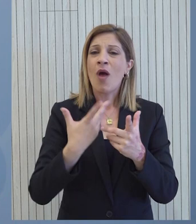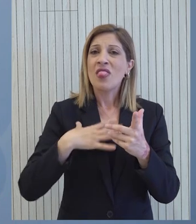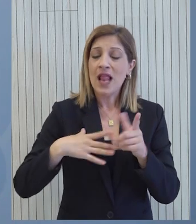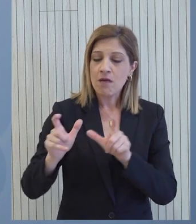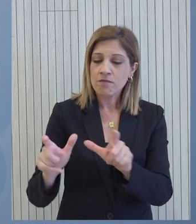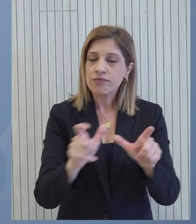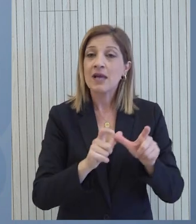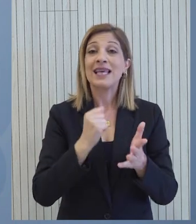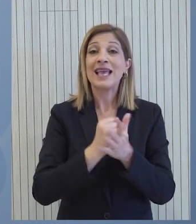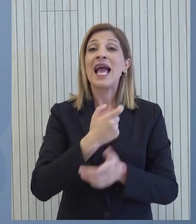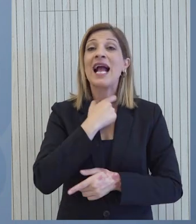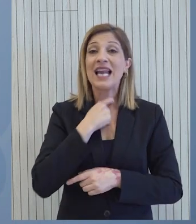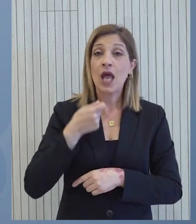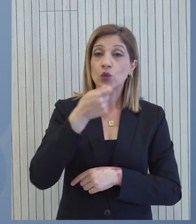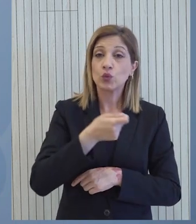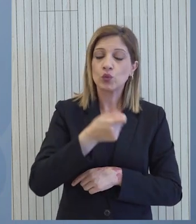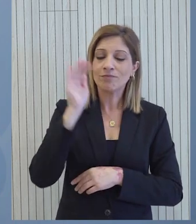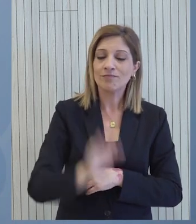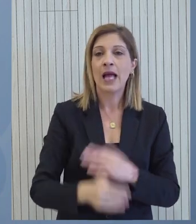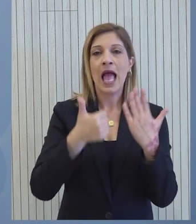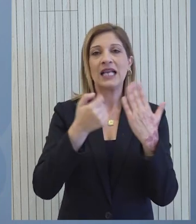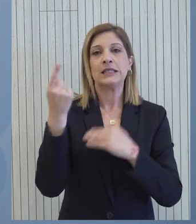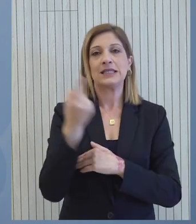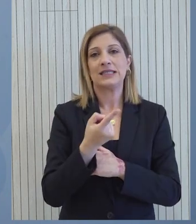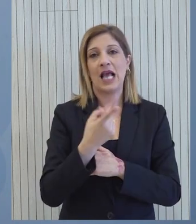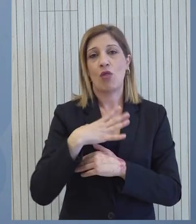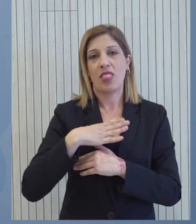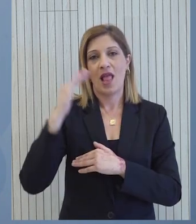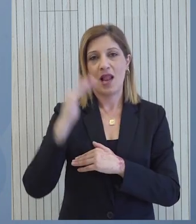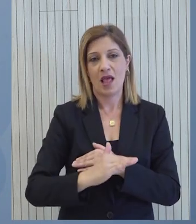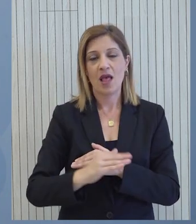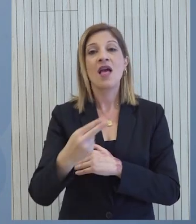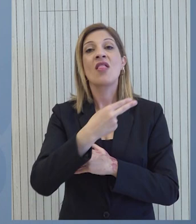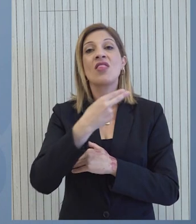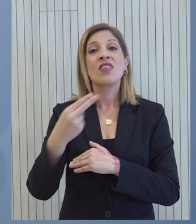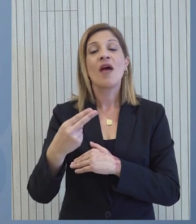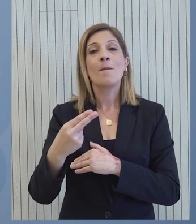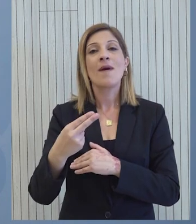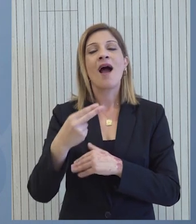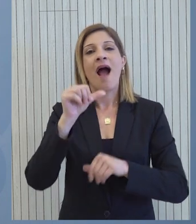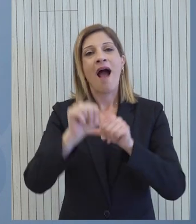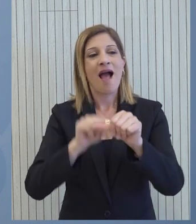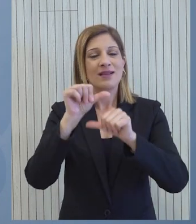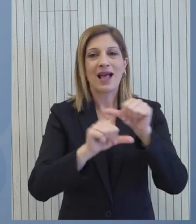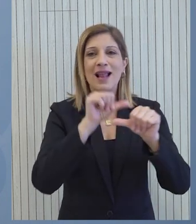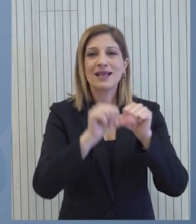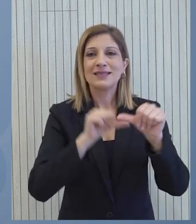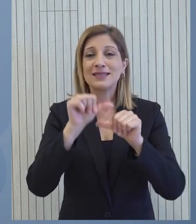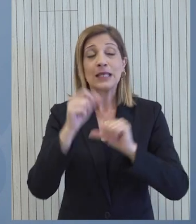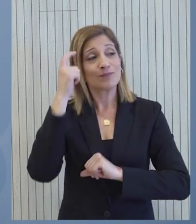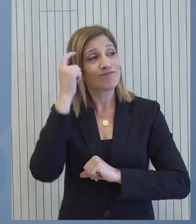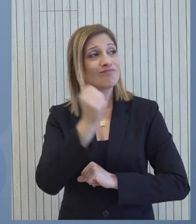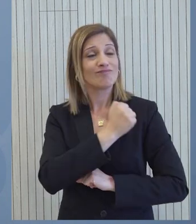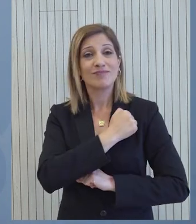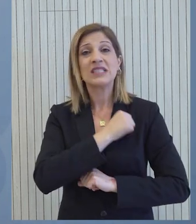έως όταν το δημόσιο χρέος πέσει κάτω από το 60% του ΑΕΠ. Όσον αφορά το θέμα των διαρθρωτικών μεταρρυθμίσεων, η άποψη